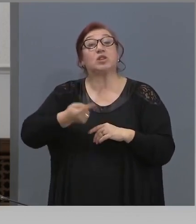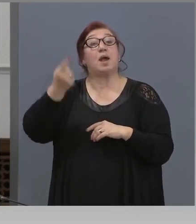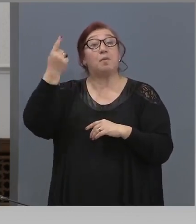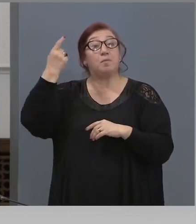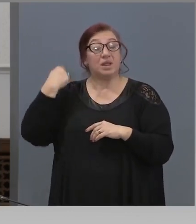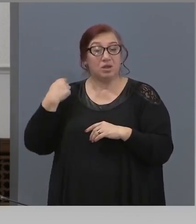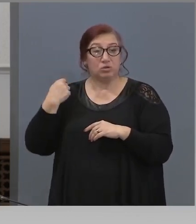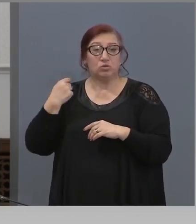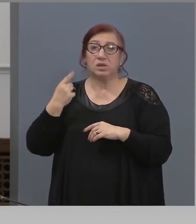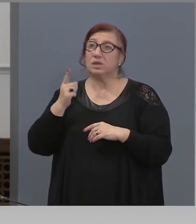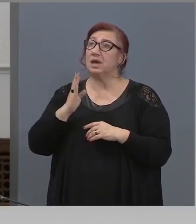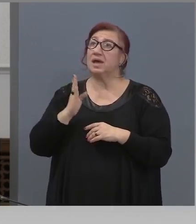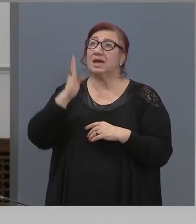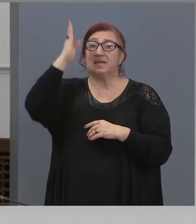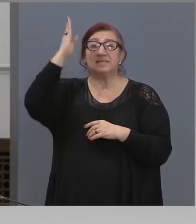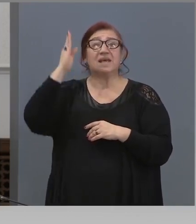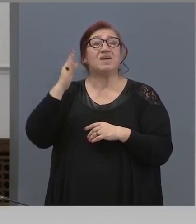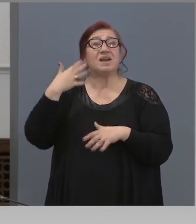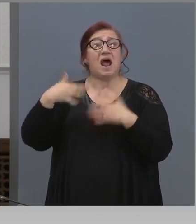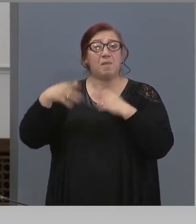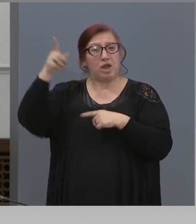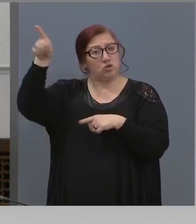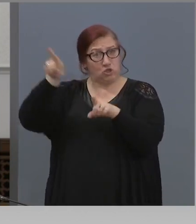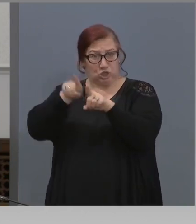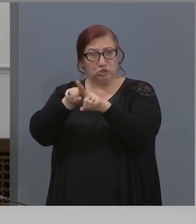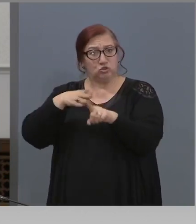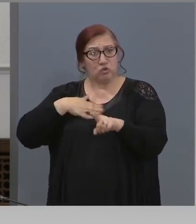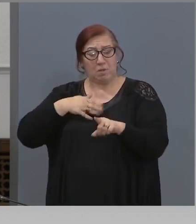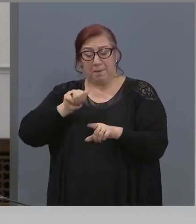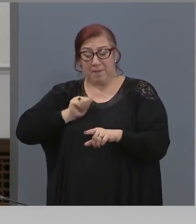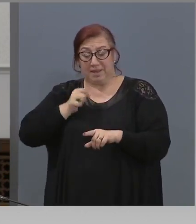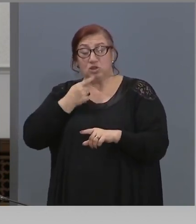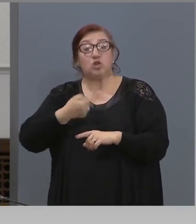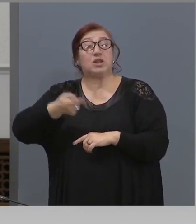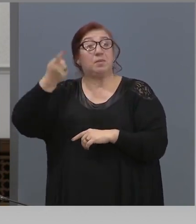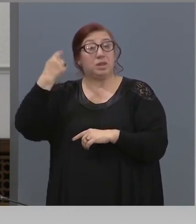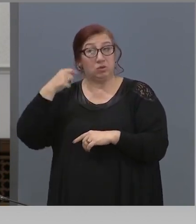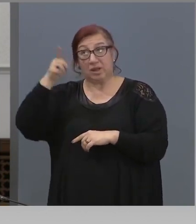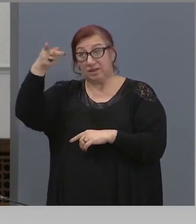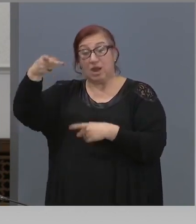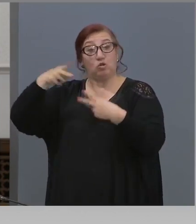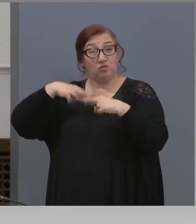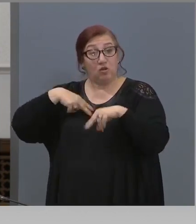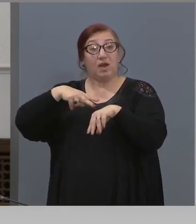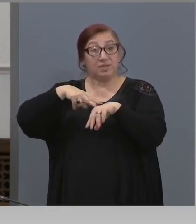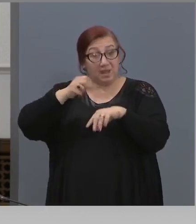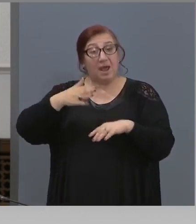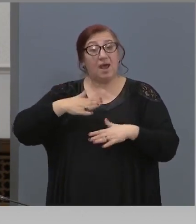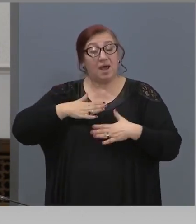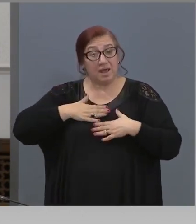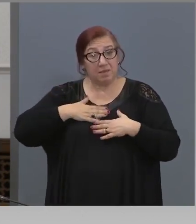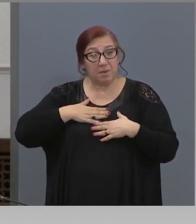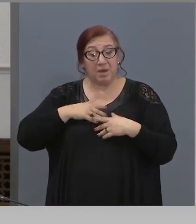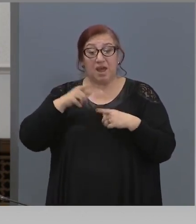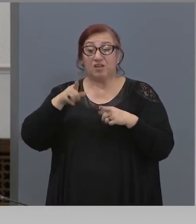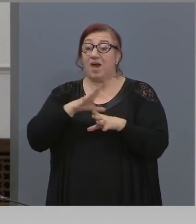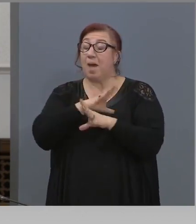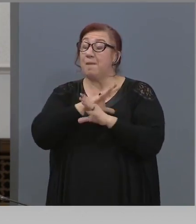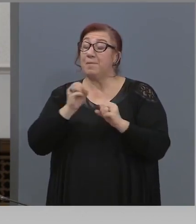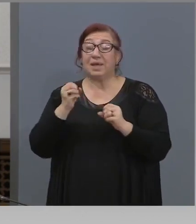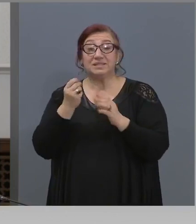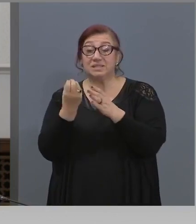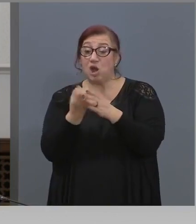Северно Македонците също имат запазен и владиците казаха имаме така, че това не е безогън да